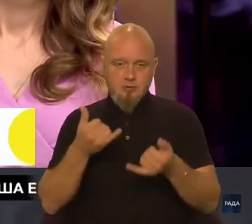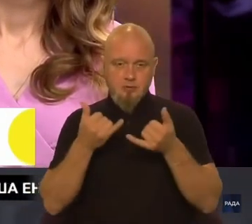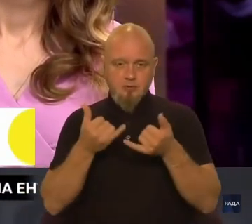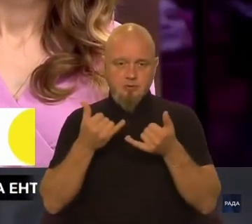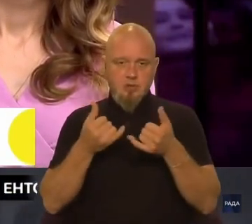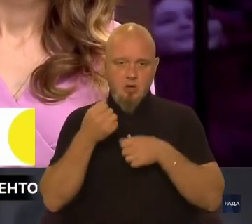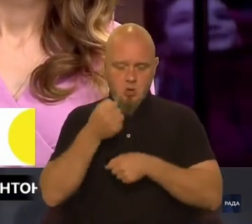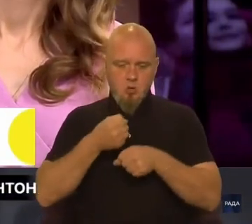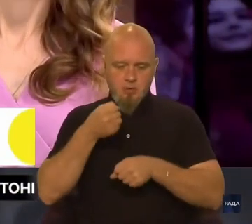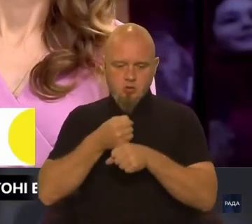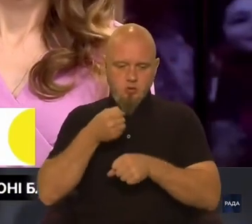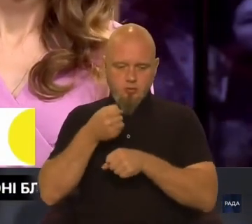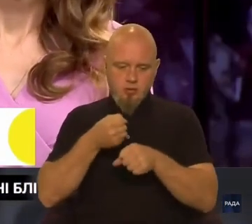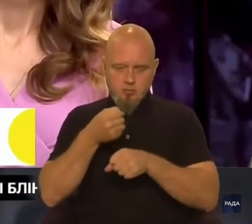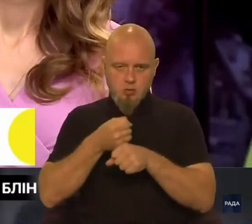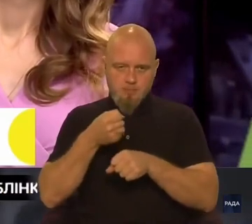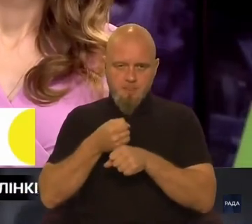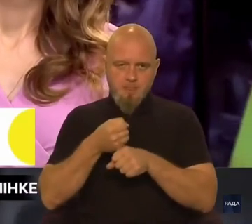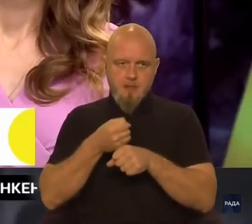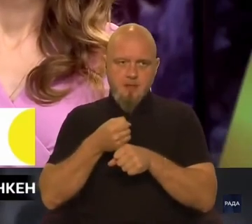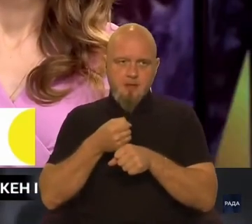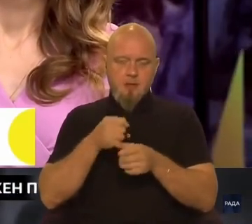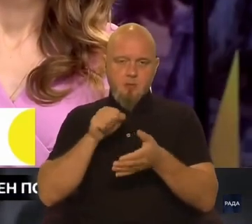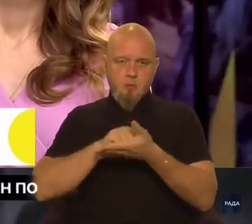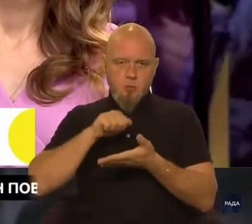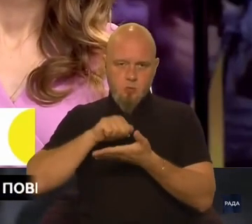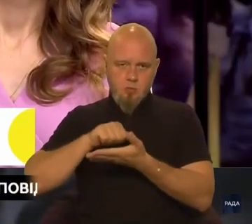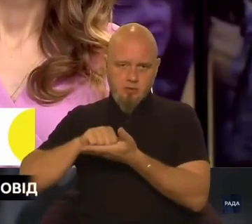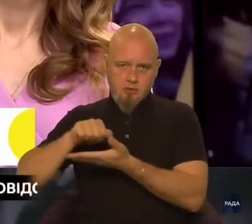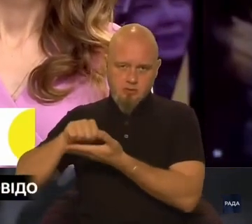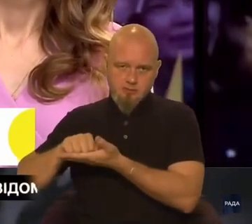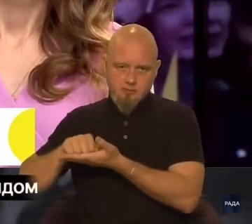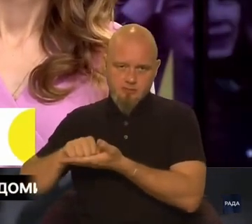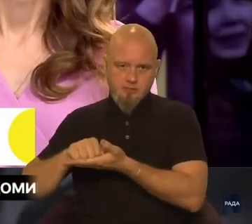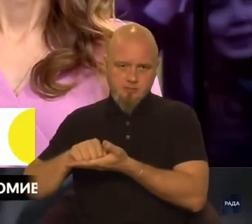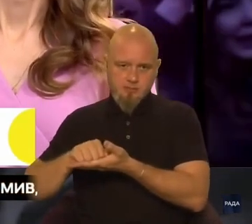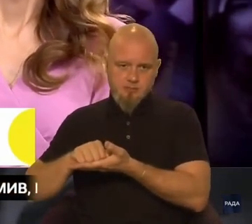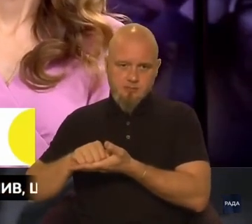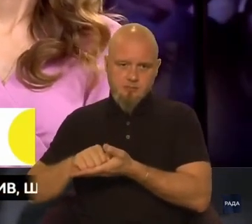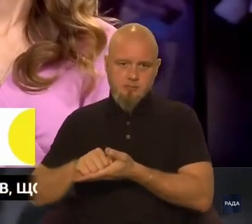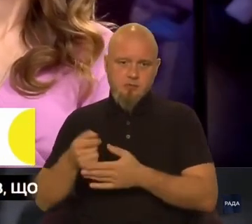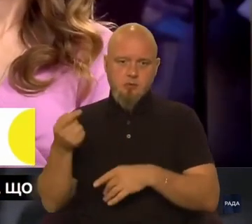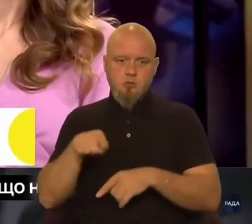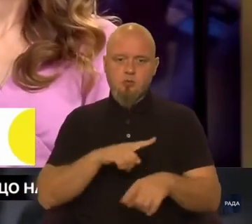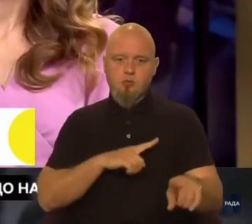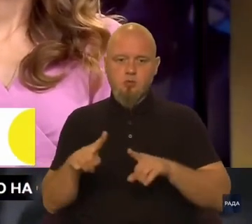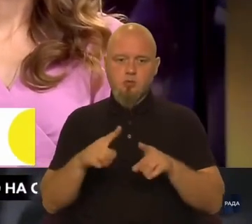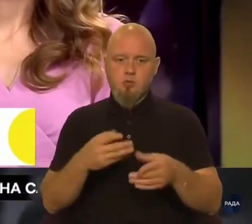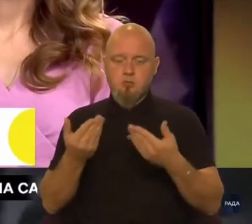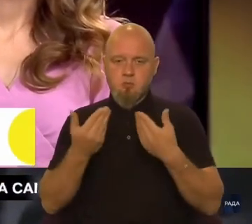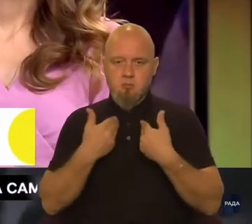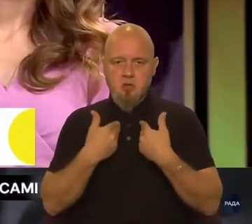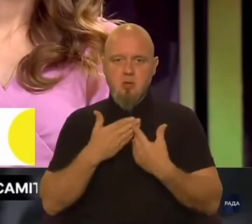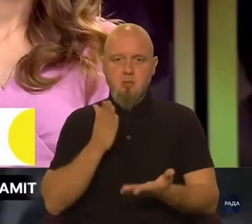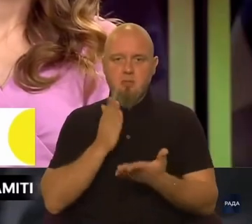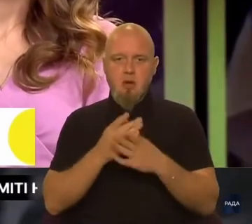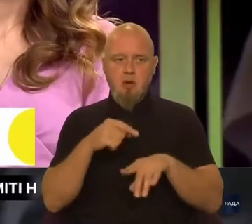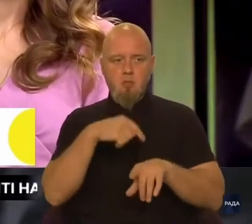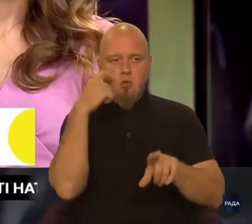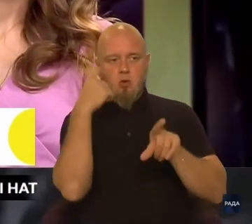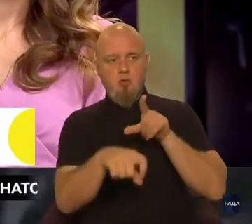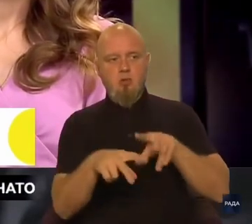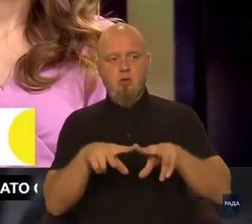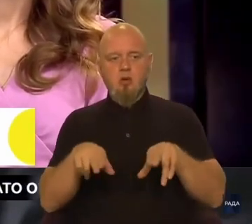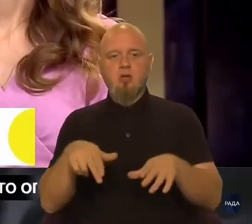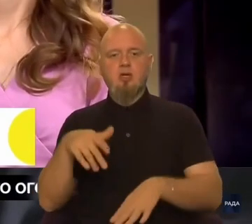опрацьовуємо документи. Тому, що ми маємо реагувати